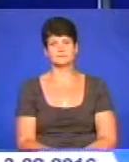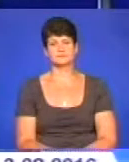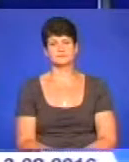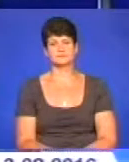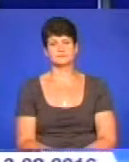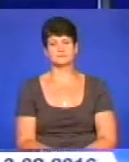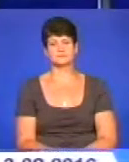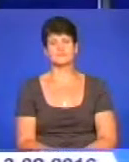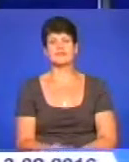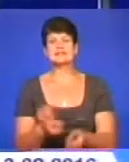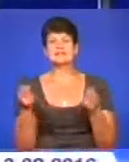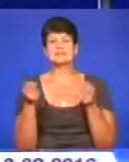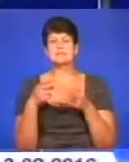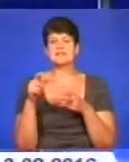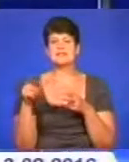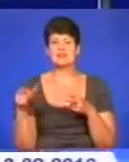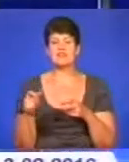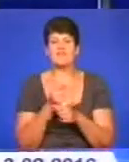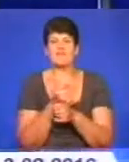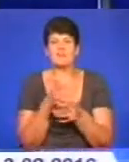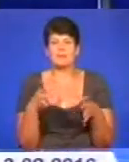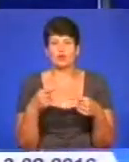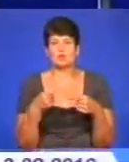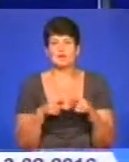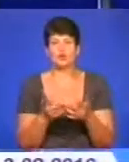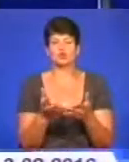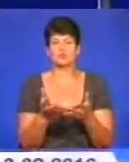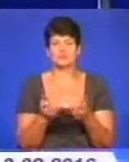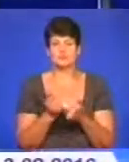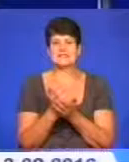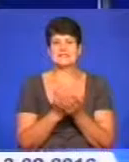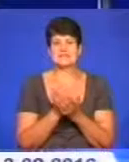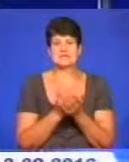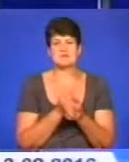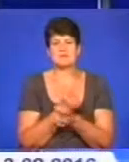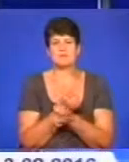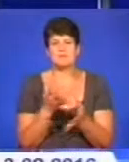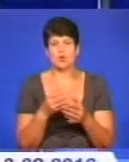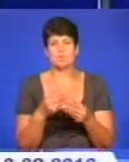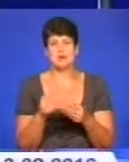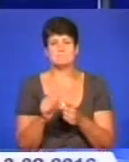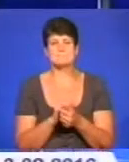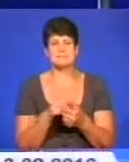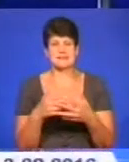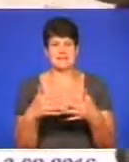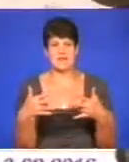Спеціалісти вибухотехніки області отримали запас вибухових матеріалів. Докладніше далі.